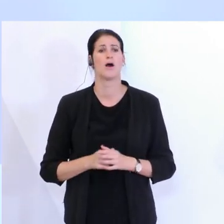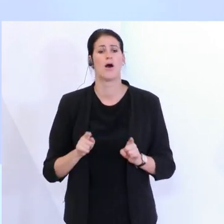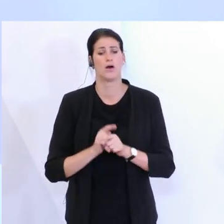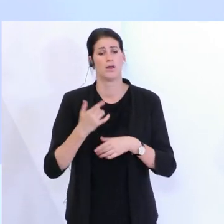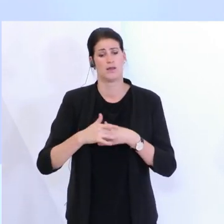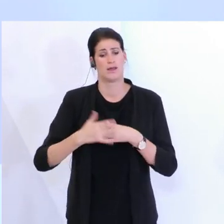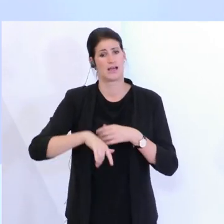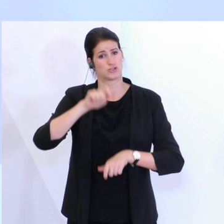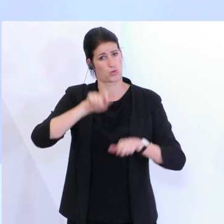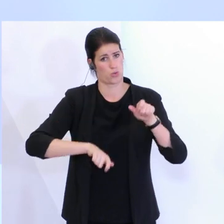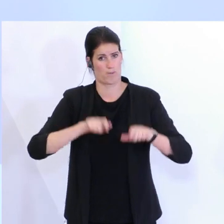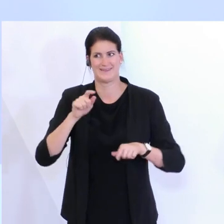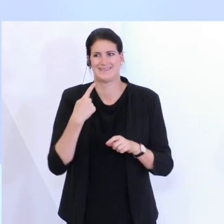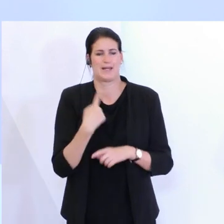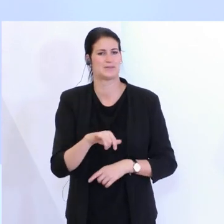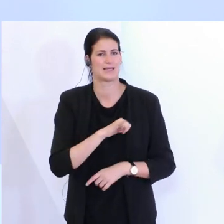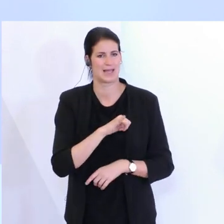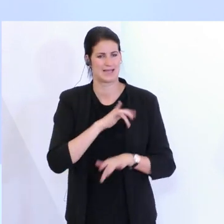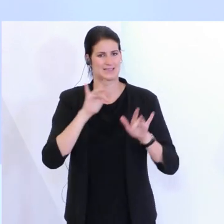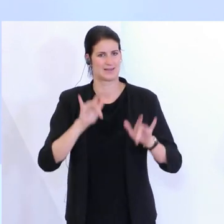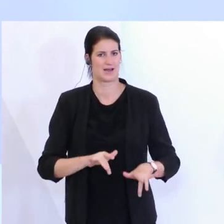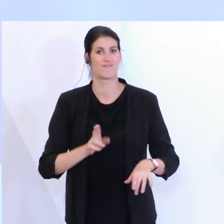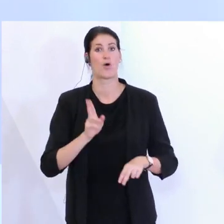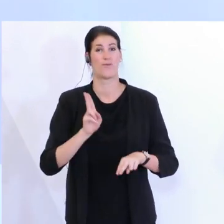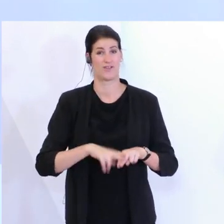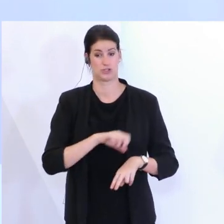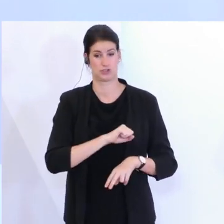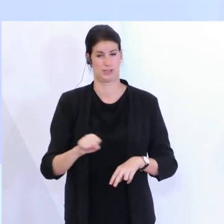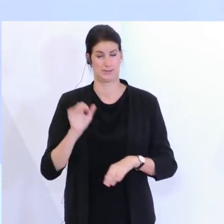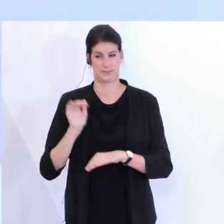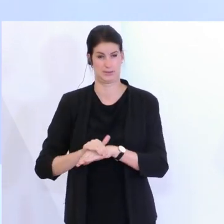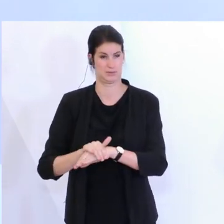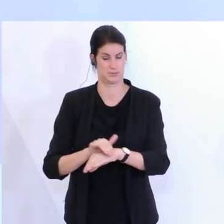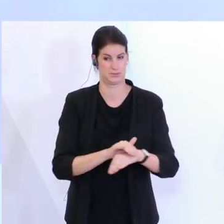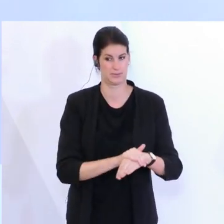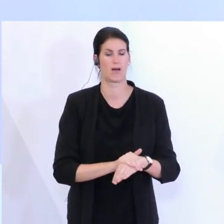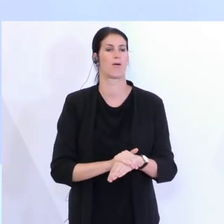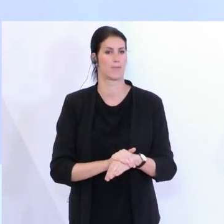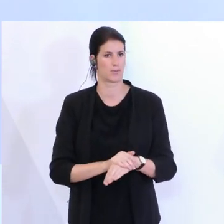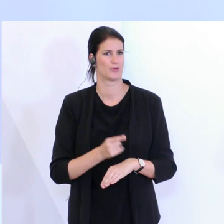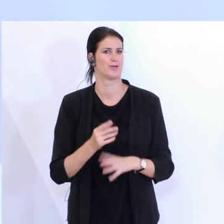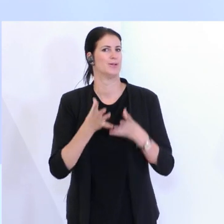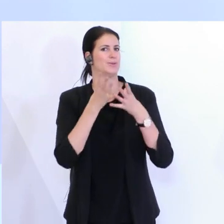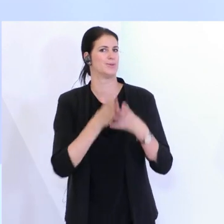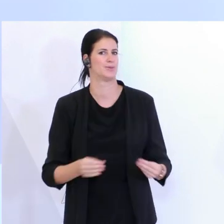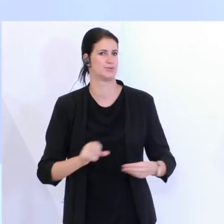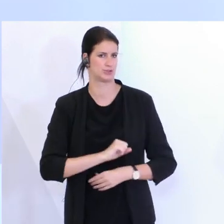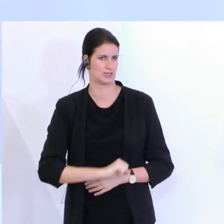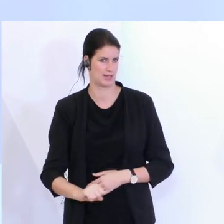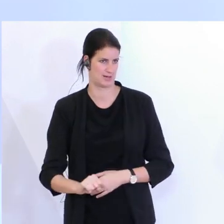selbst höchstes Interesse daran, weil je schneller man das nachvollziehen kann, desto schneller kann man dann halt quasi eben auch mit dem